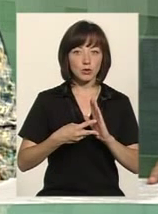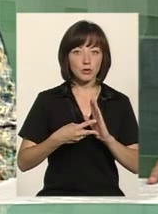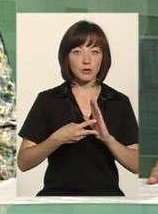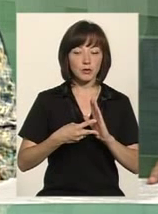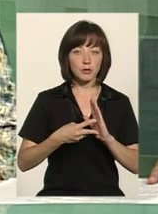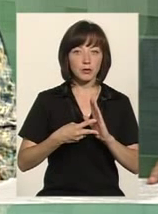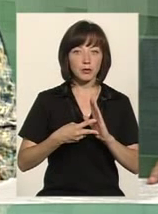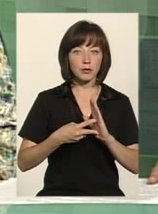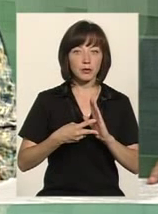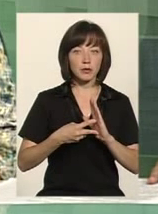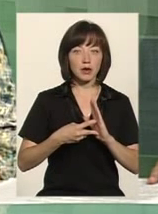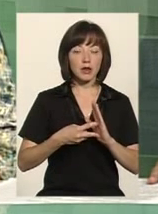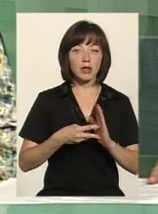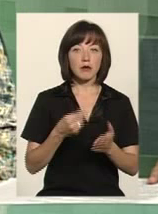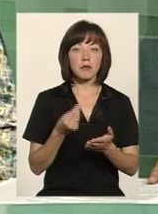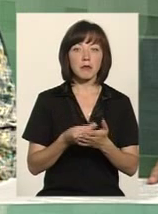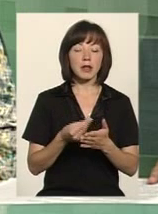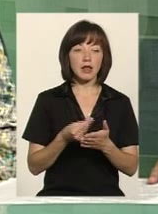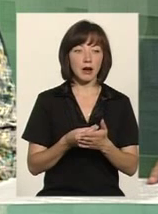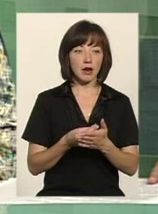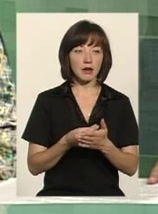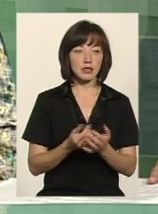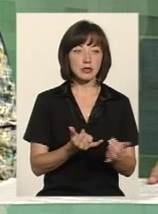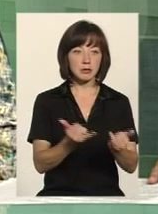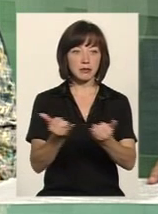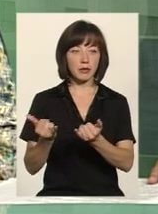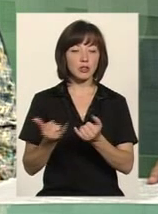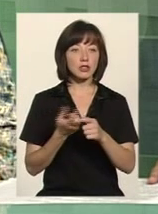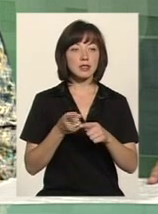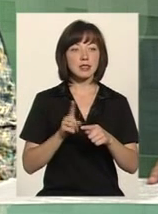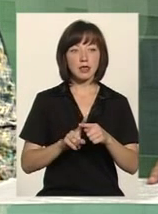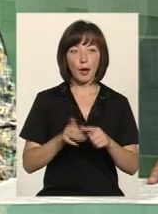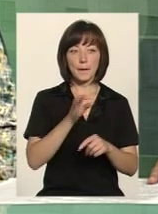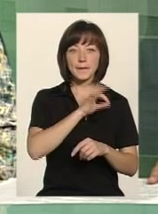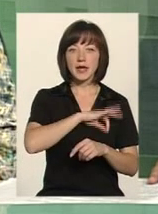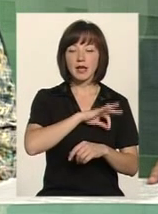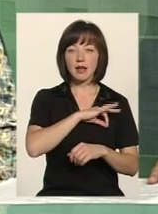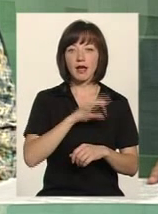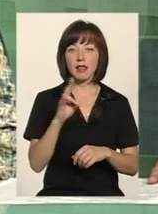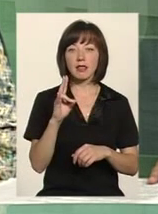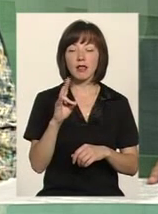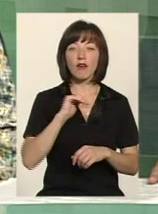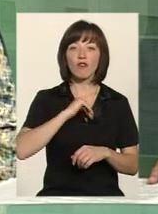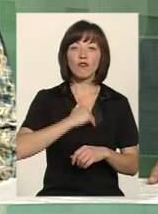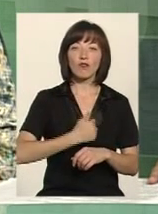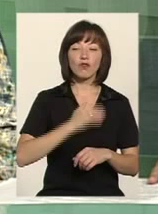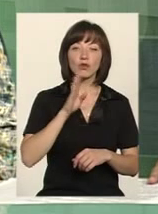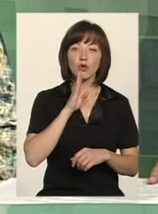мають таке матеріальне забезпечення. Це пільги на вдовам